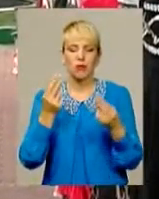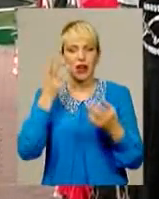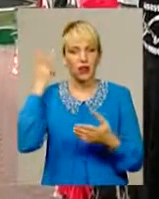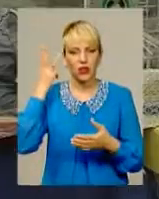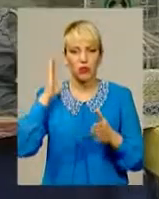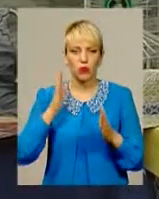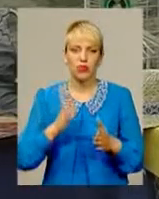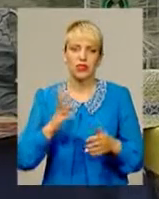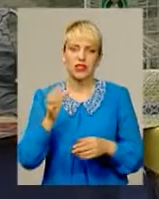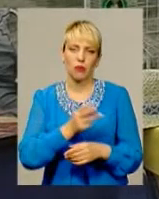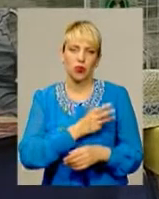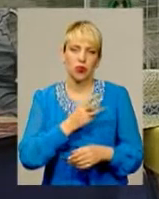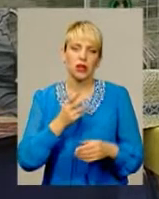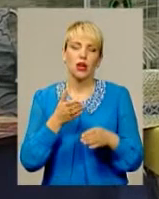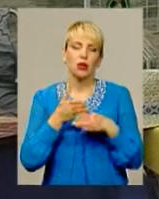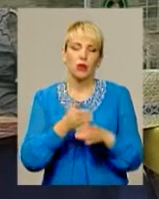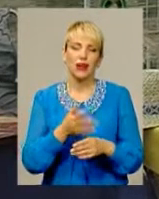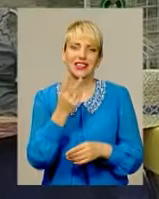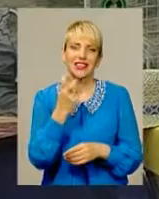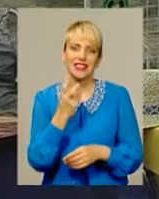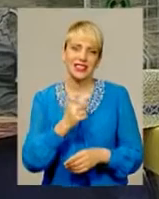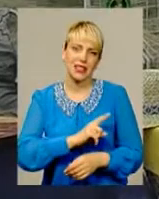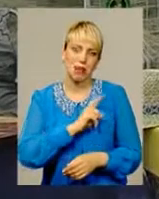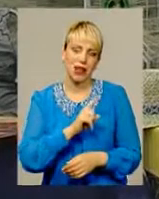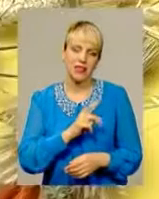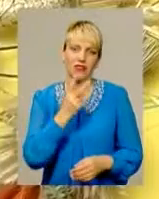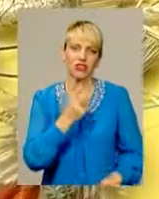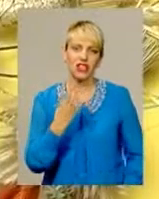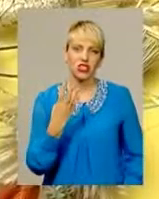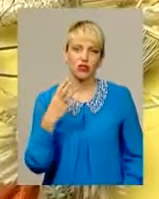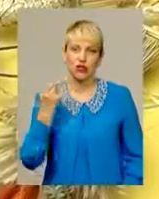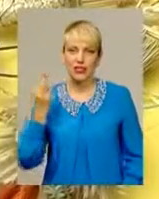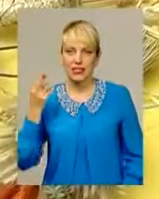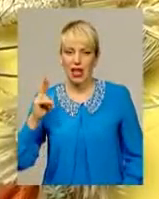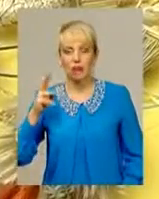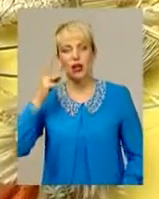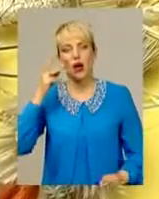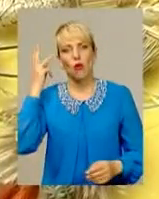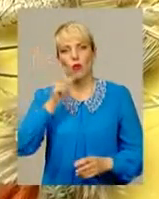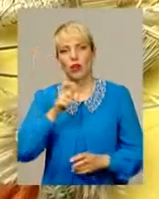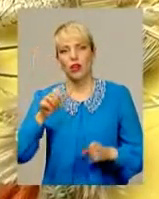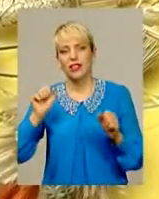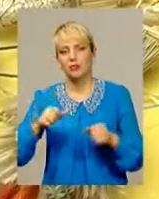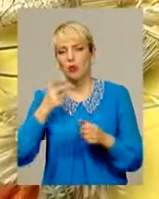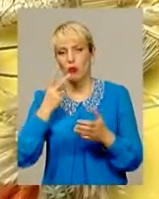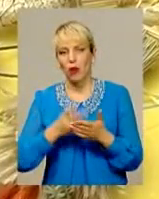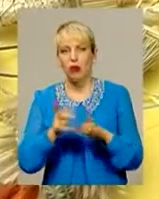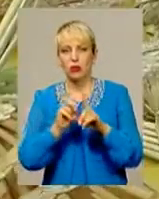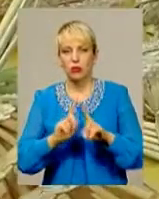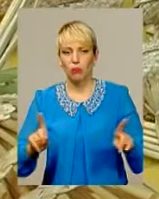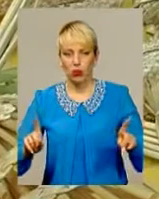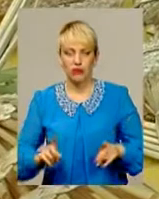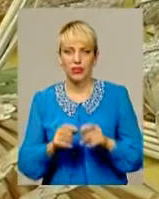допомагатимуть понад дві сотні майстрів. А ще 24 серпня подоляни зможуть побачити особливості декоративно